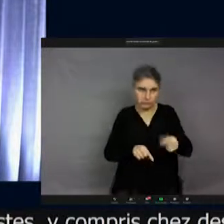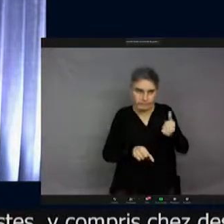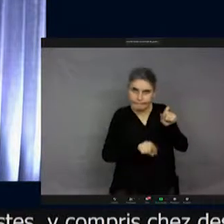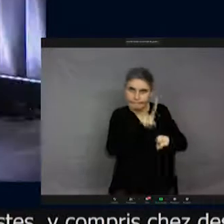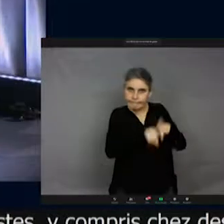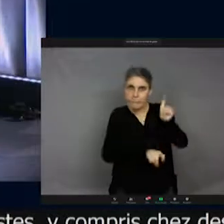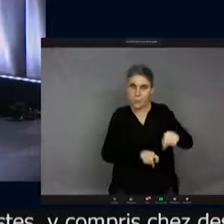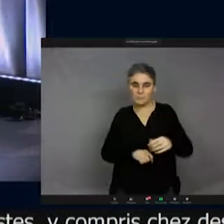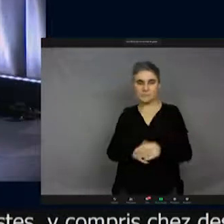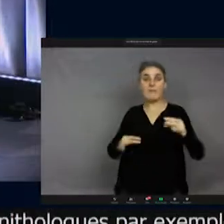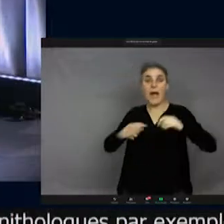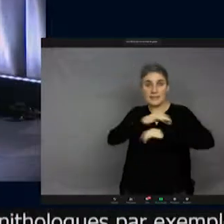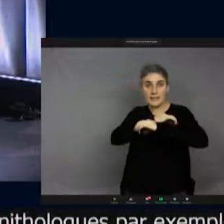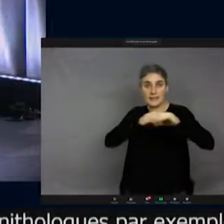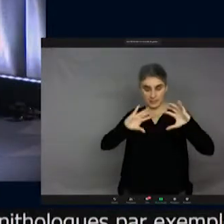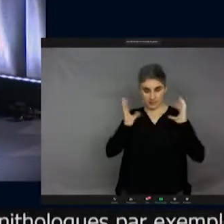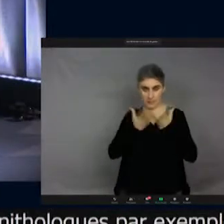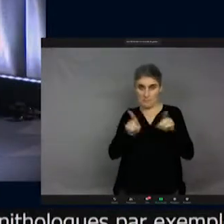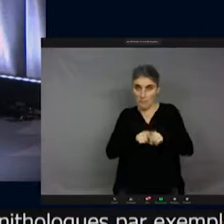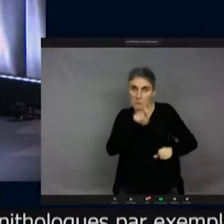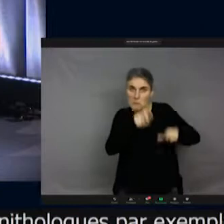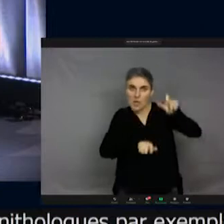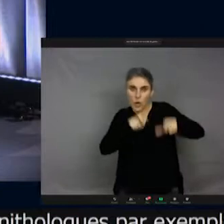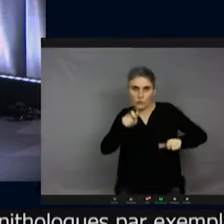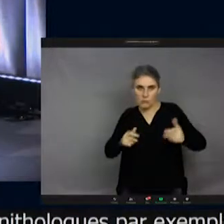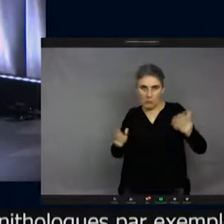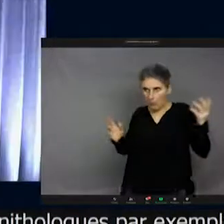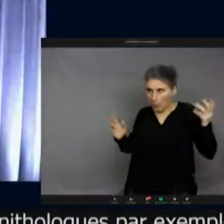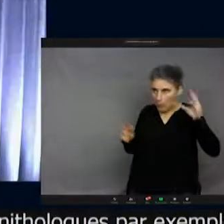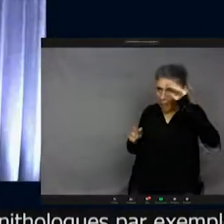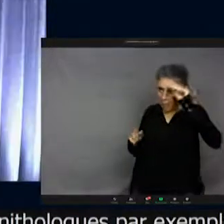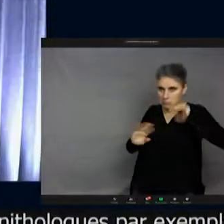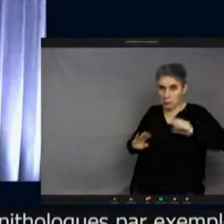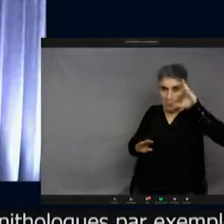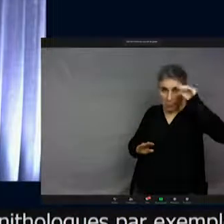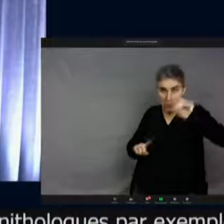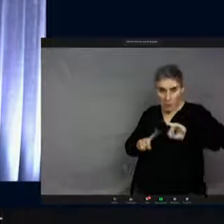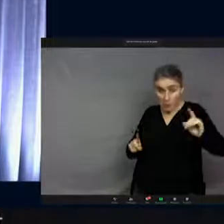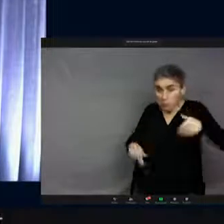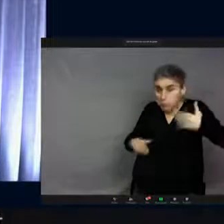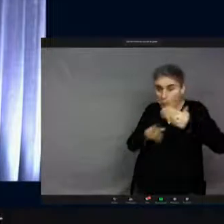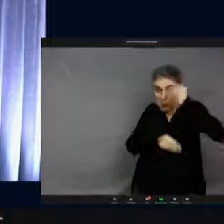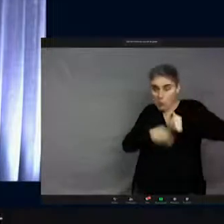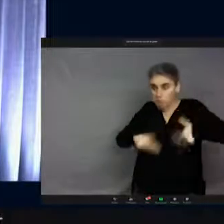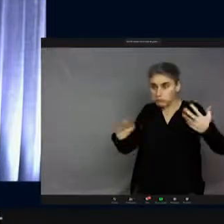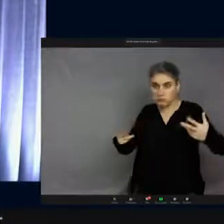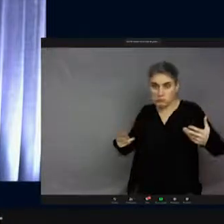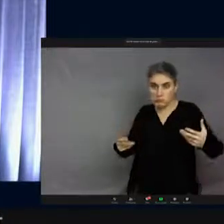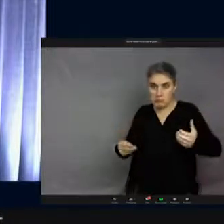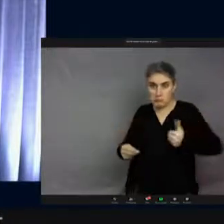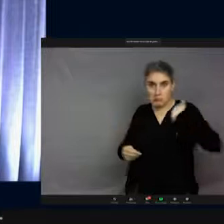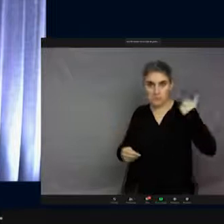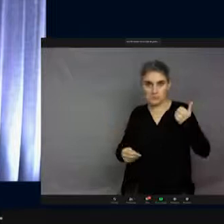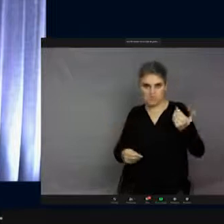d'amateurs qui ne sont pas du tout professionnels, mais qui en ont fait un hobby de dingue et à qui on envoie des insectes pour les identifier parce que c'est les seuls en France,